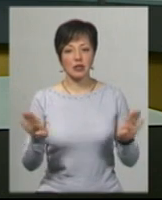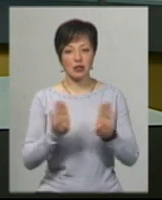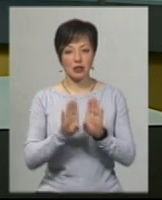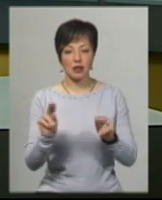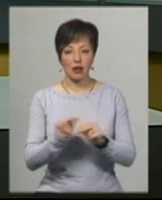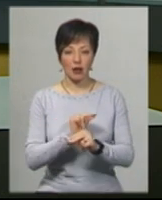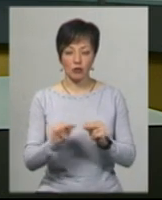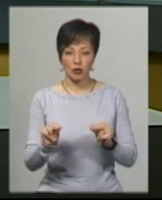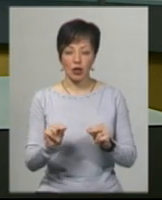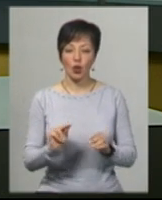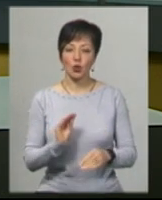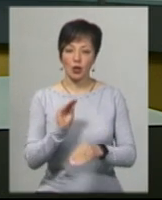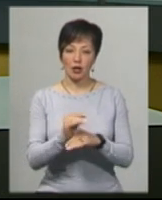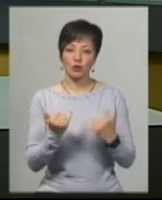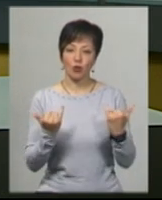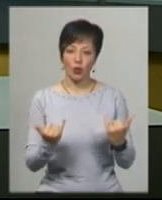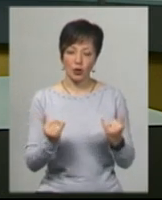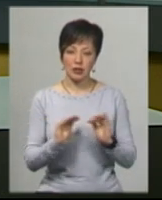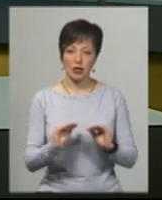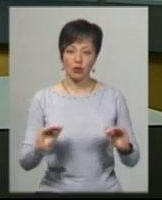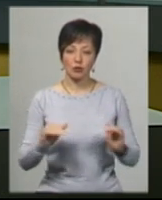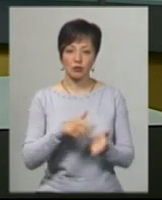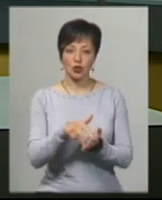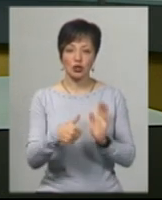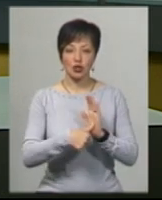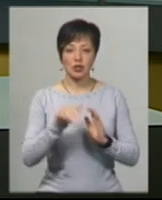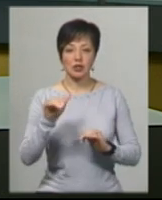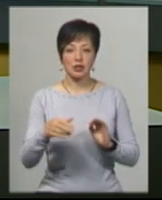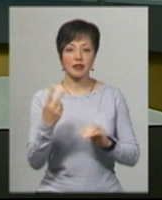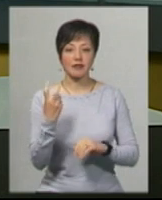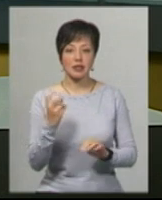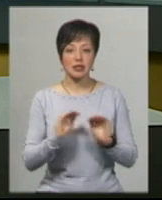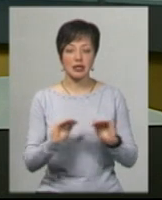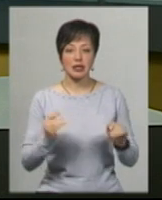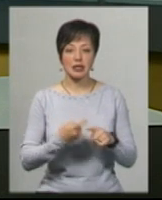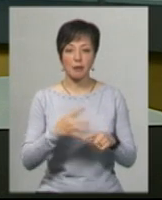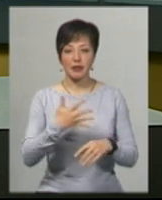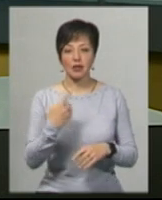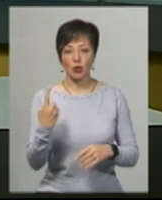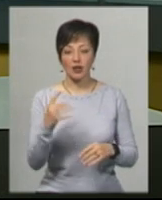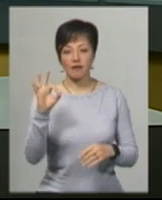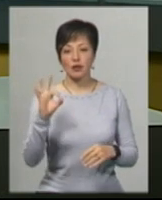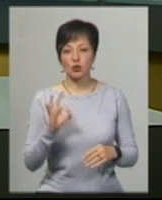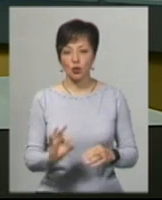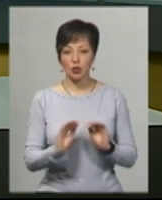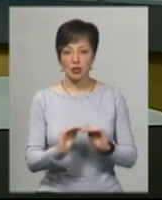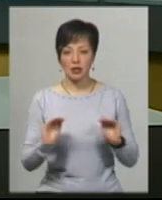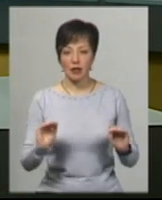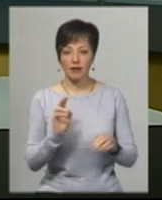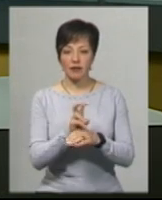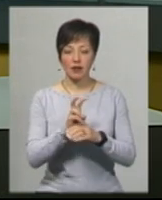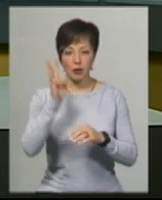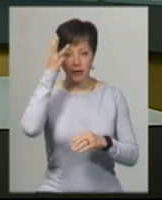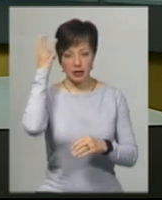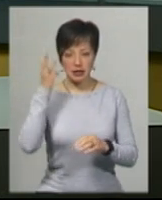ремонт. Чиновниця додає, сьогодні до садочків пішло 6200 дітей. Це 51% дошкільнят, які відвідували